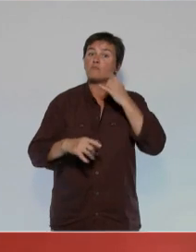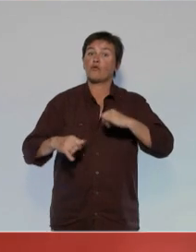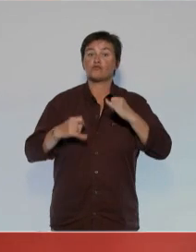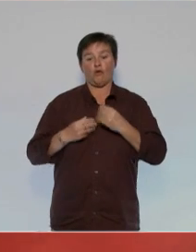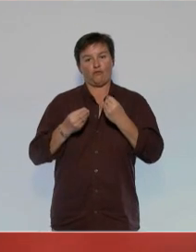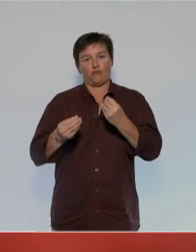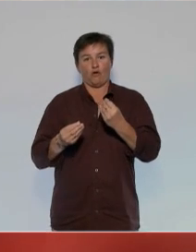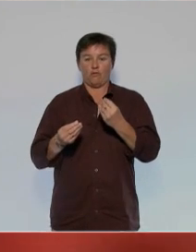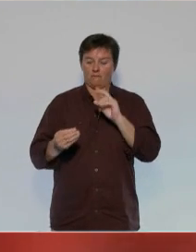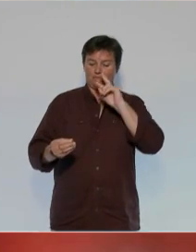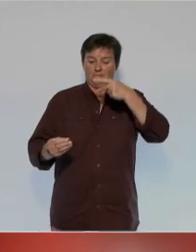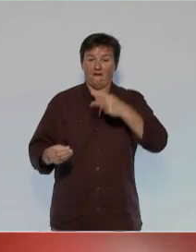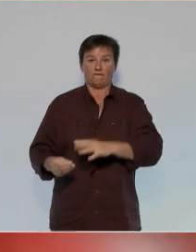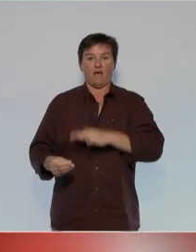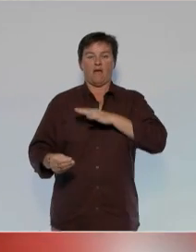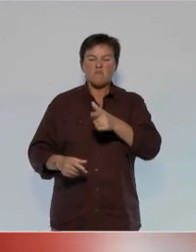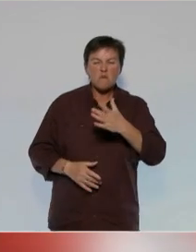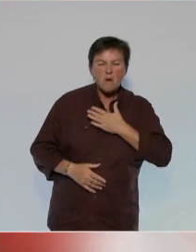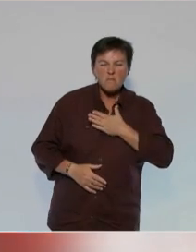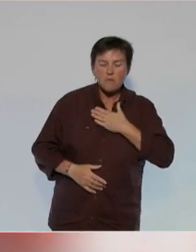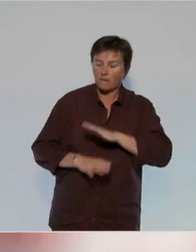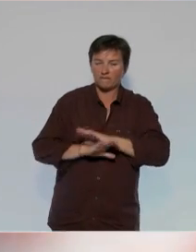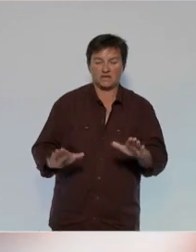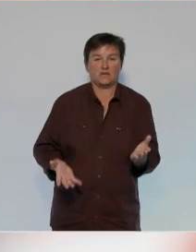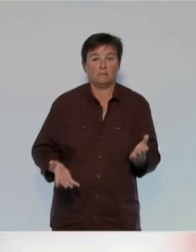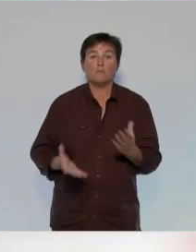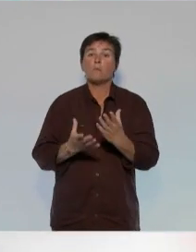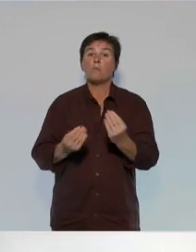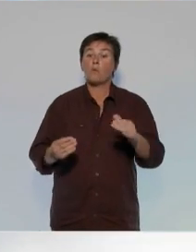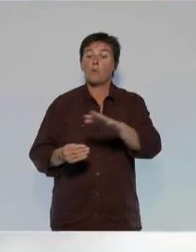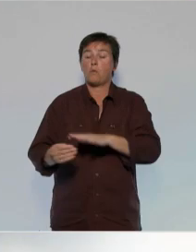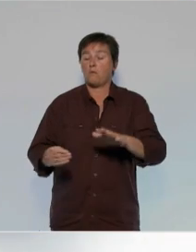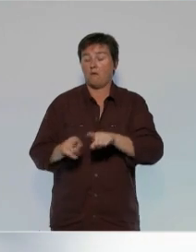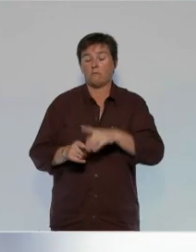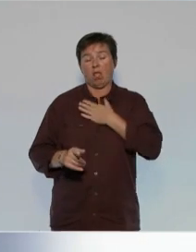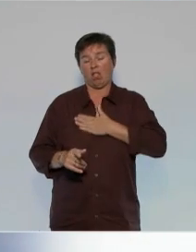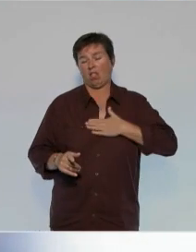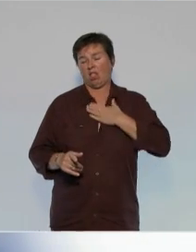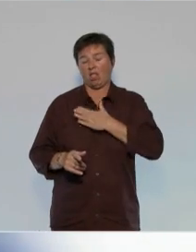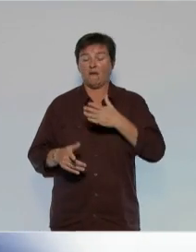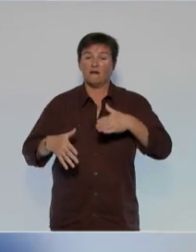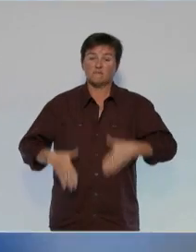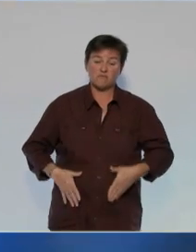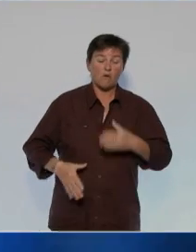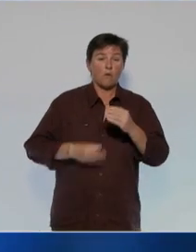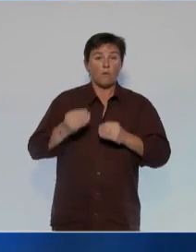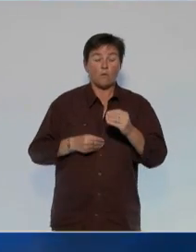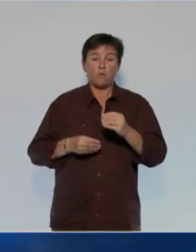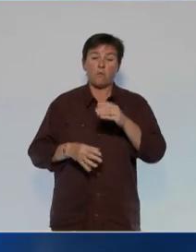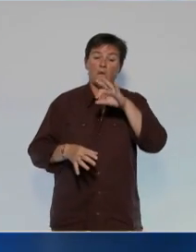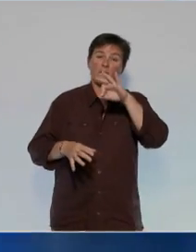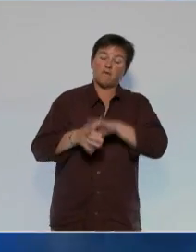l'estime de soi plutôt que la peur de mal faire. Beaucoup parmi vous, écoeurés, veulent s'abstenir,